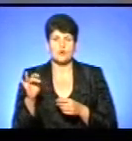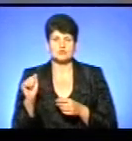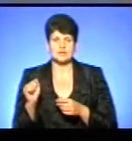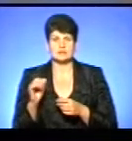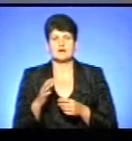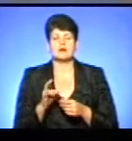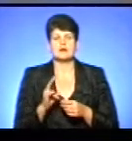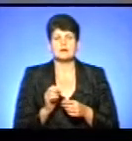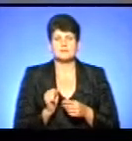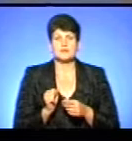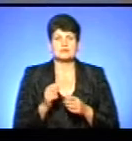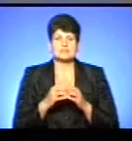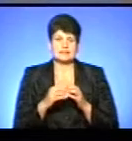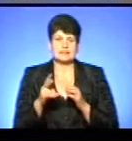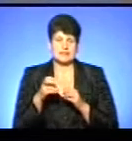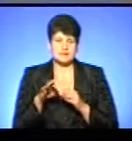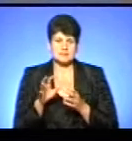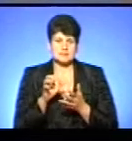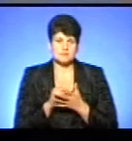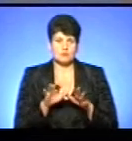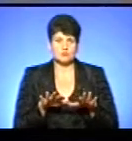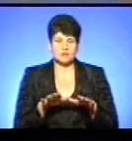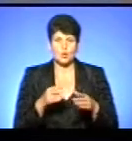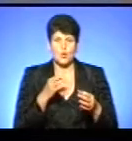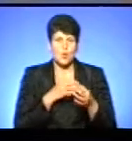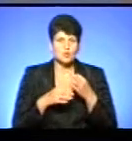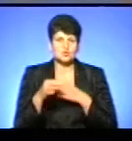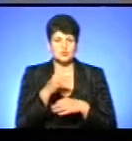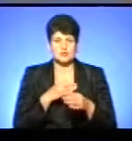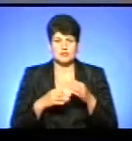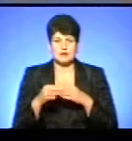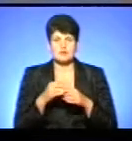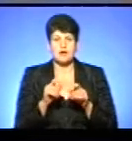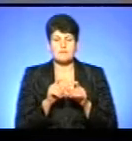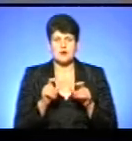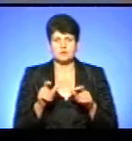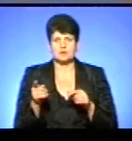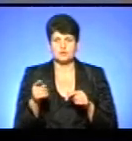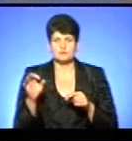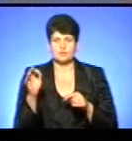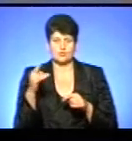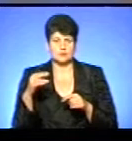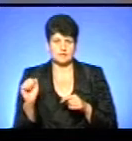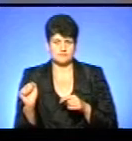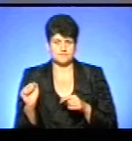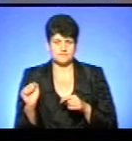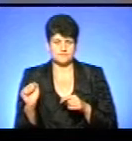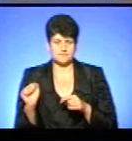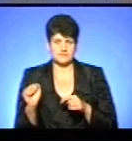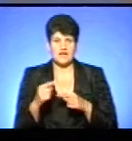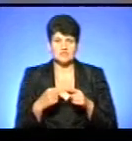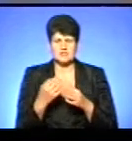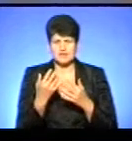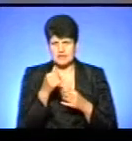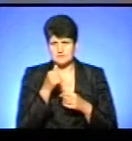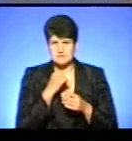липня 2015 року займав посаду консультанта патернатної служби апарату Тернопільської обласної державної адміністрації. А ще з